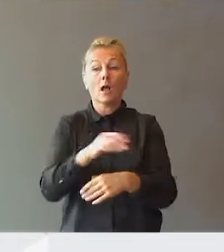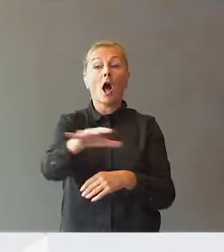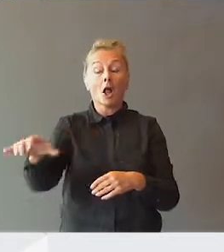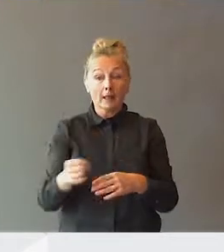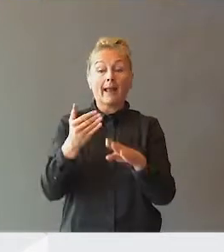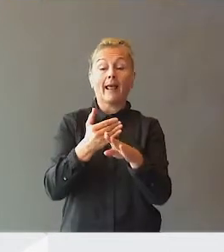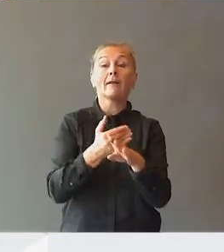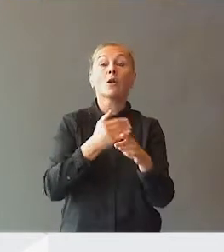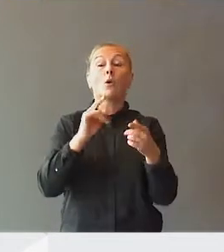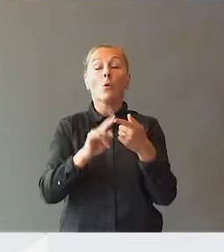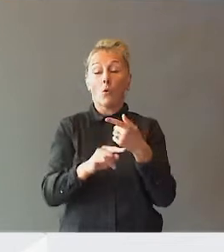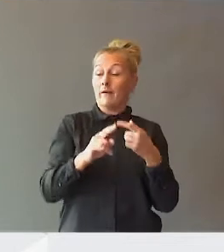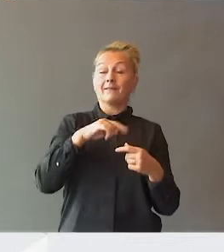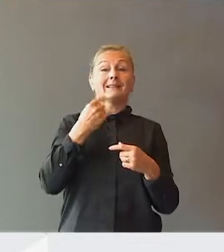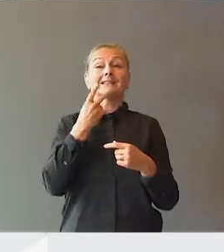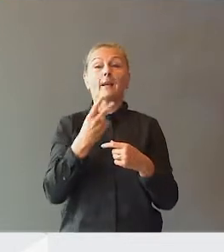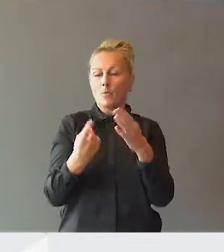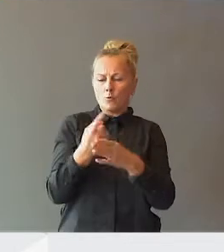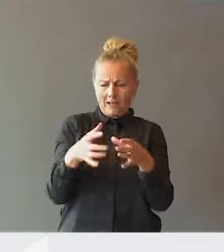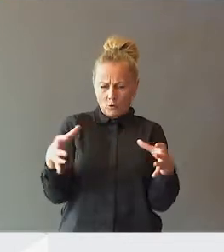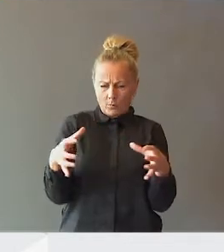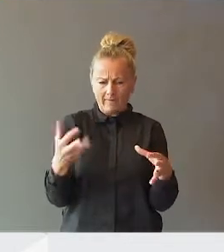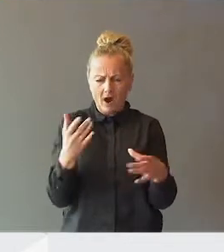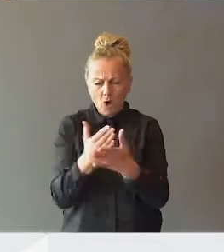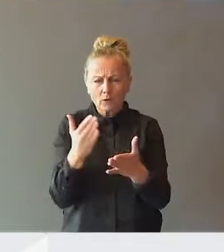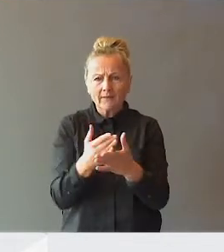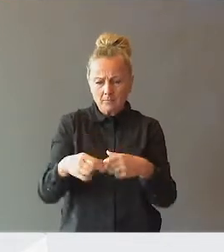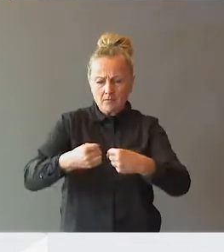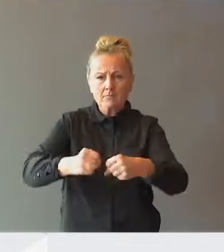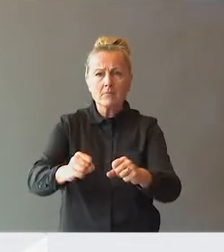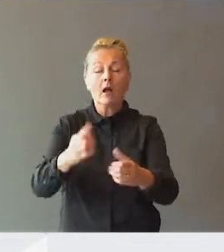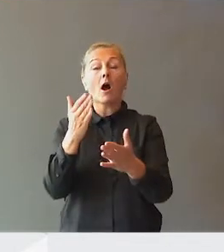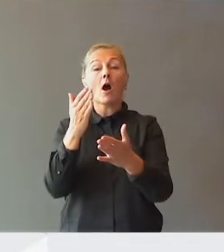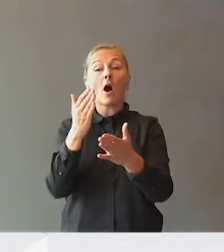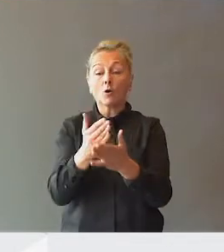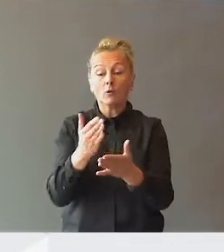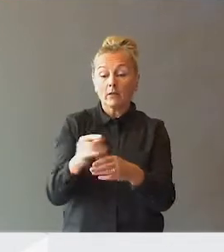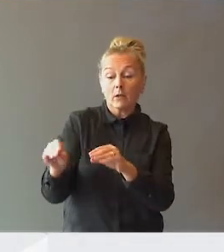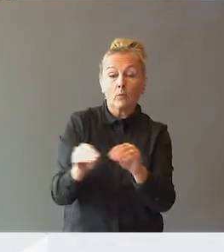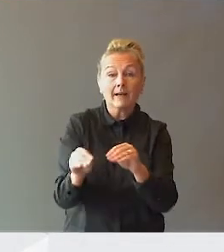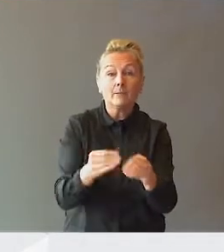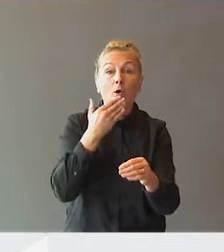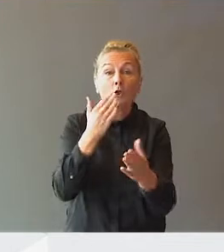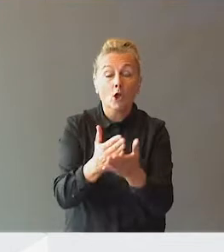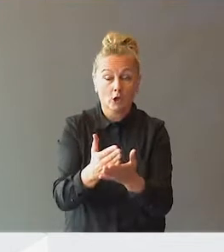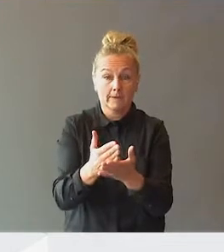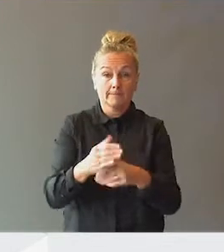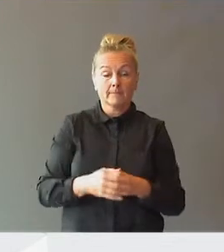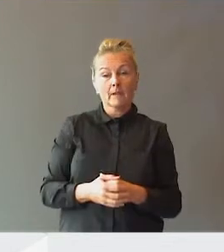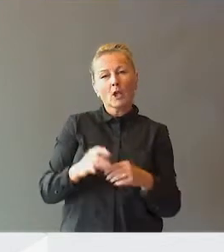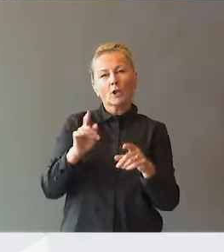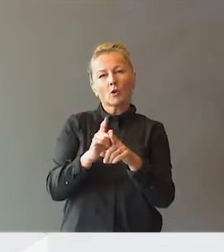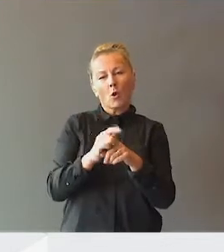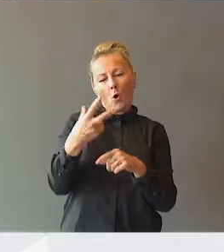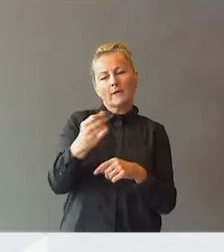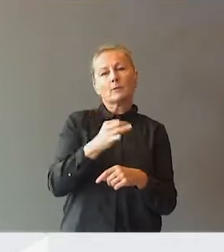elever. Og vi ser på mulighetsrommet for akkurat hva er det som skal til for at opplæringen blir godt nok. Så